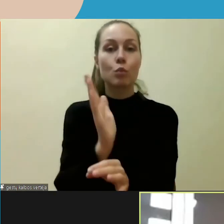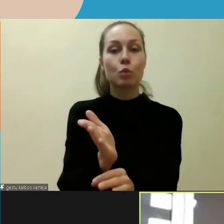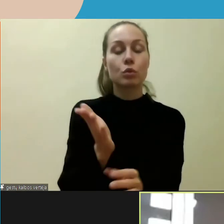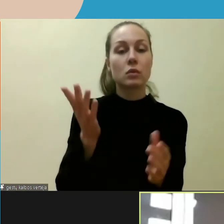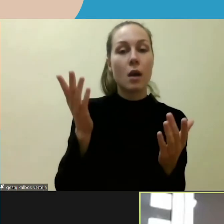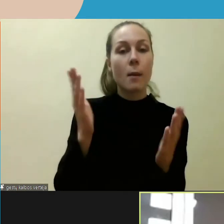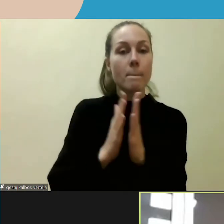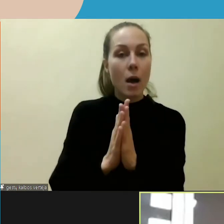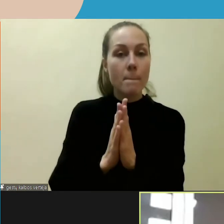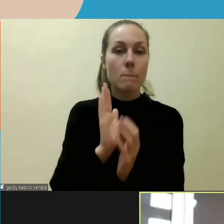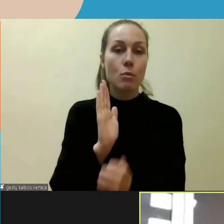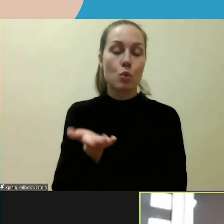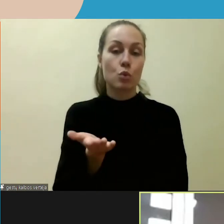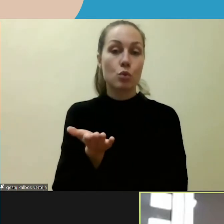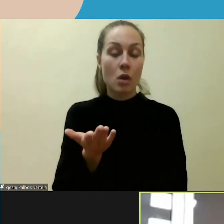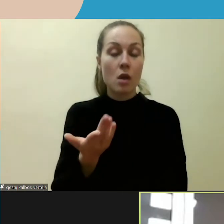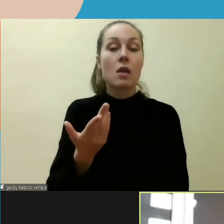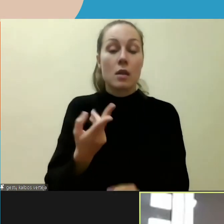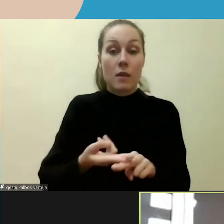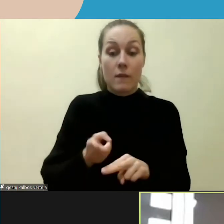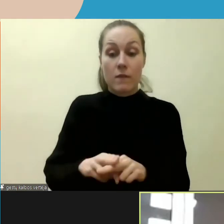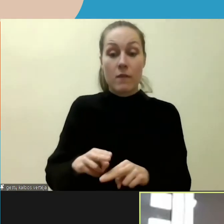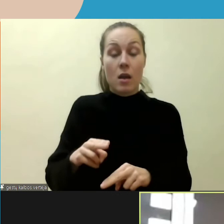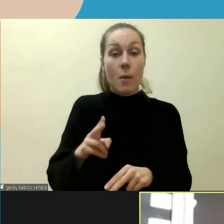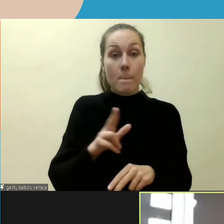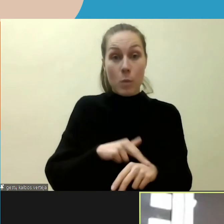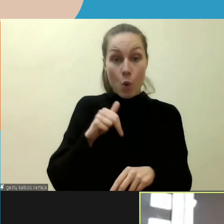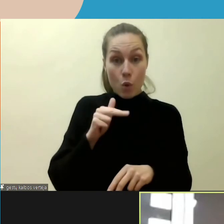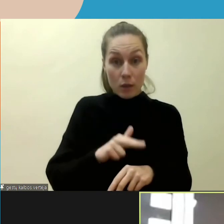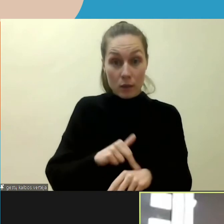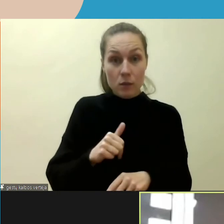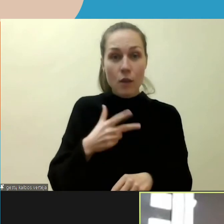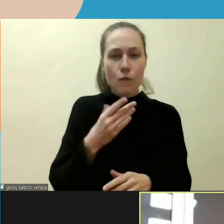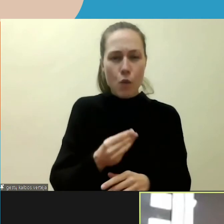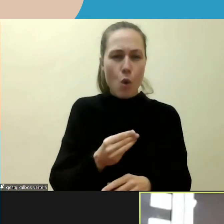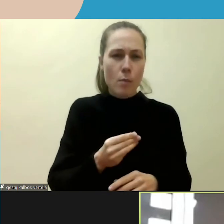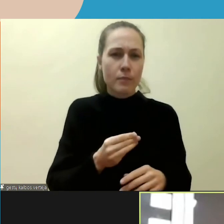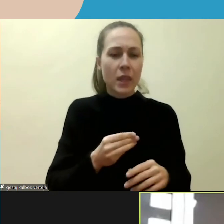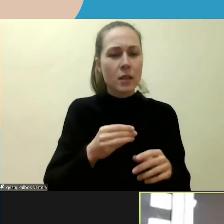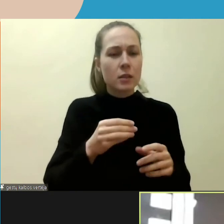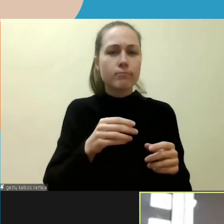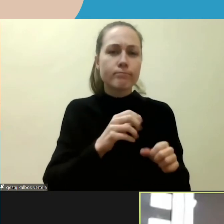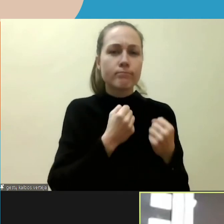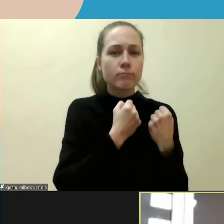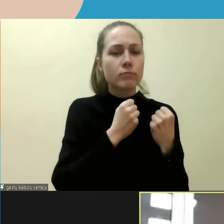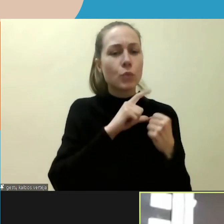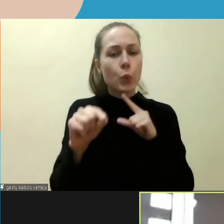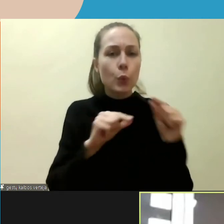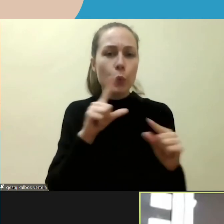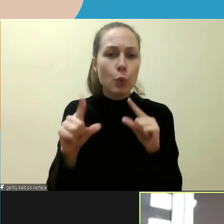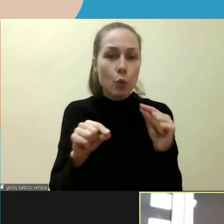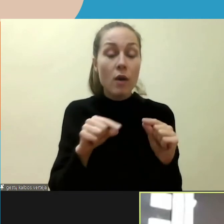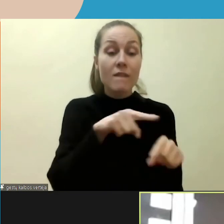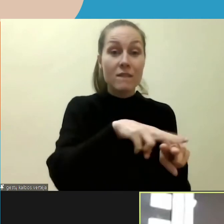metu mes policijos pareigūnai pritraukiam savo ekipažus būtent tose vietose, kad jie jaustųsi saugiau,